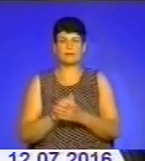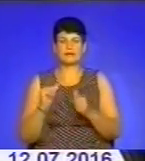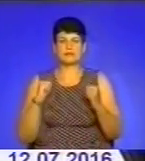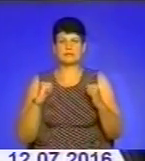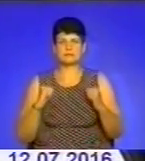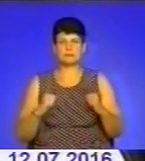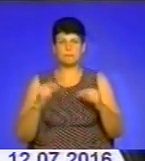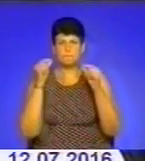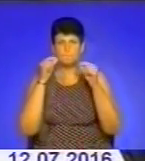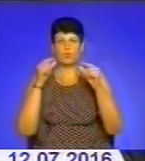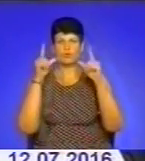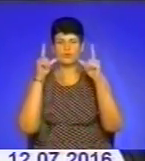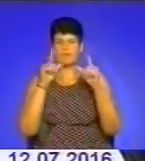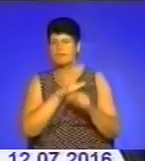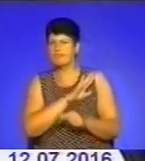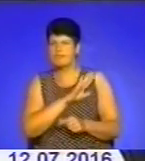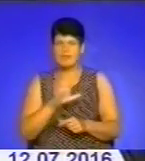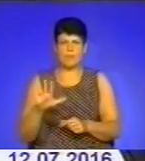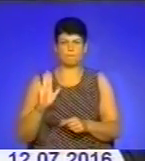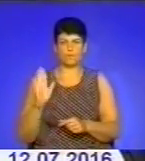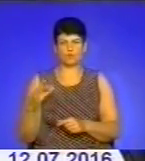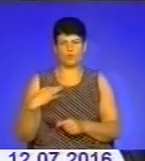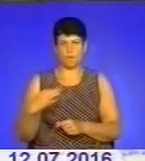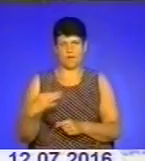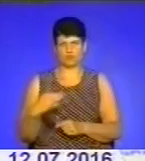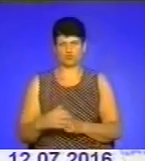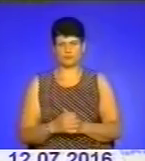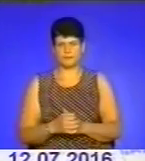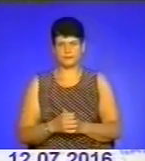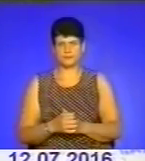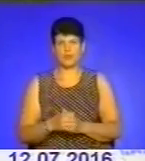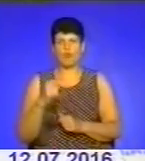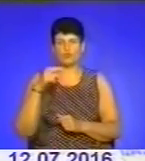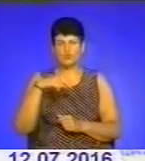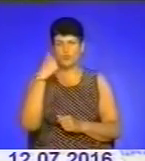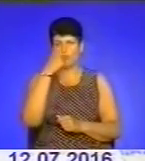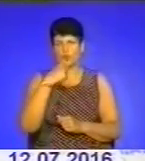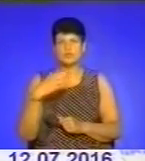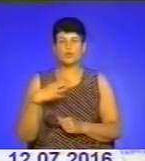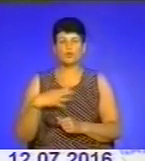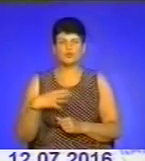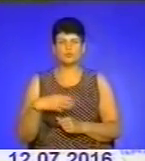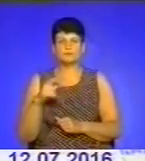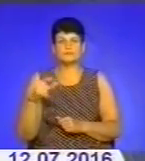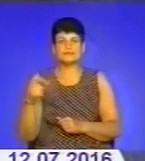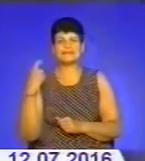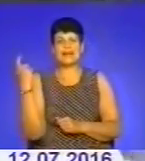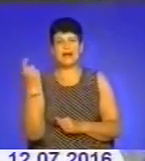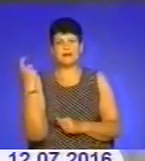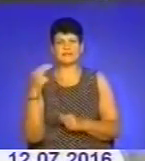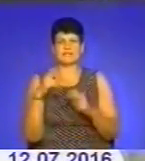Пробудімося, не будемо байдуже ми. Цього року в загальнонці очікують прочан з Харківщини,